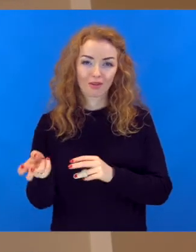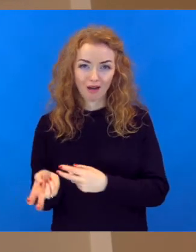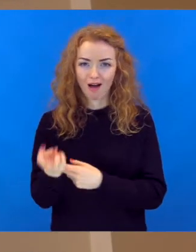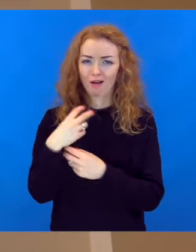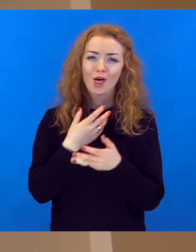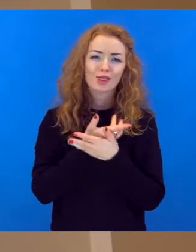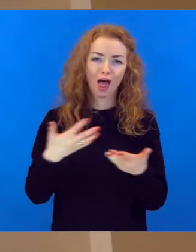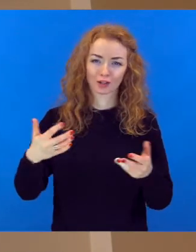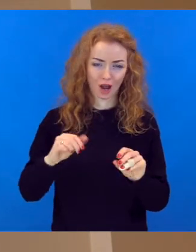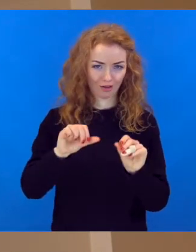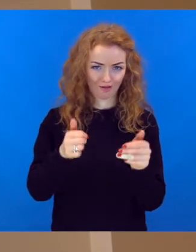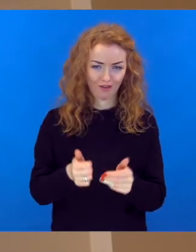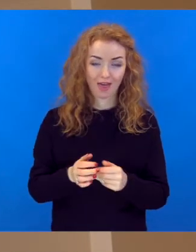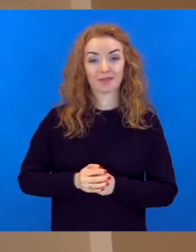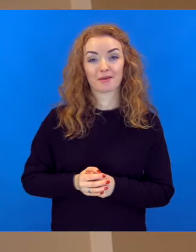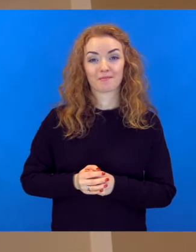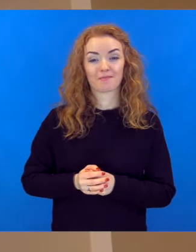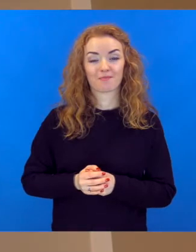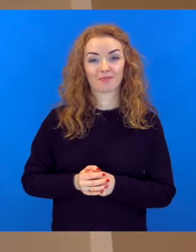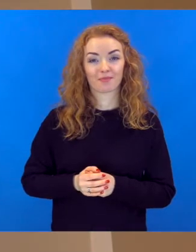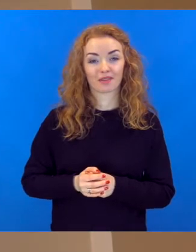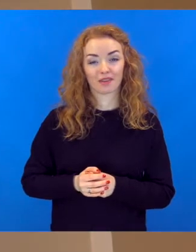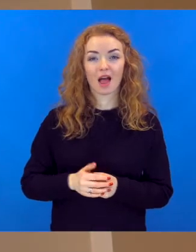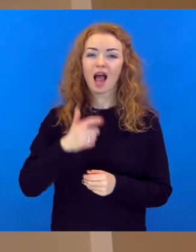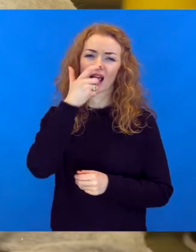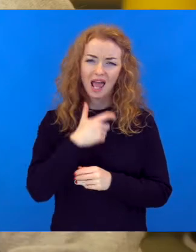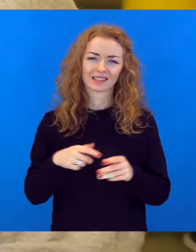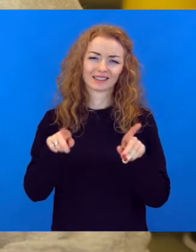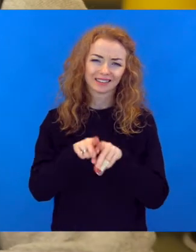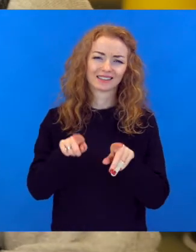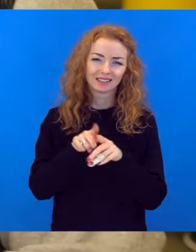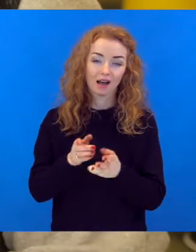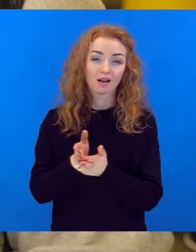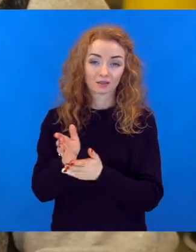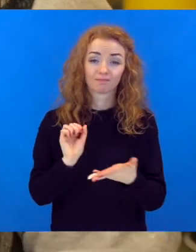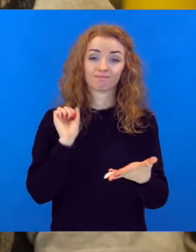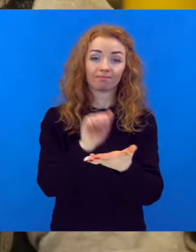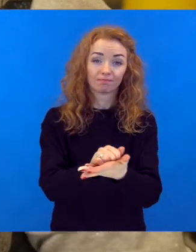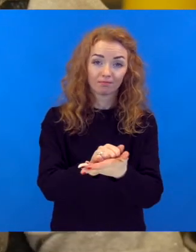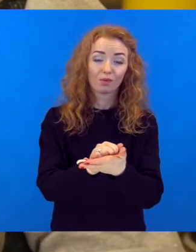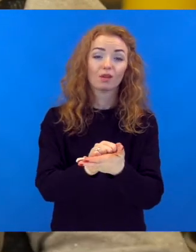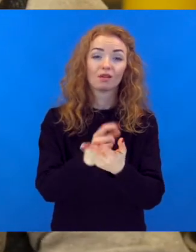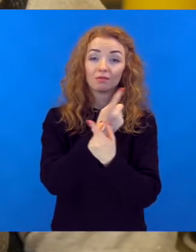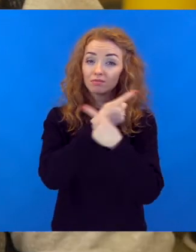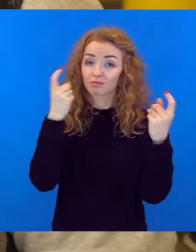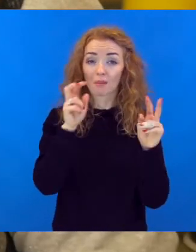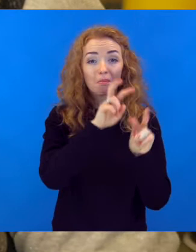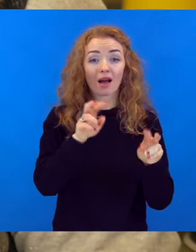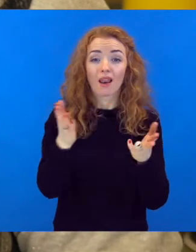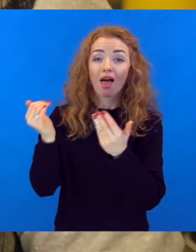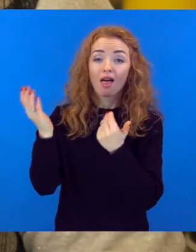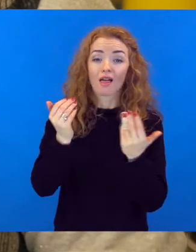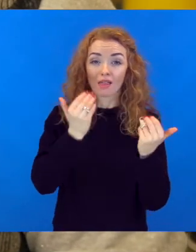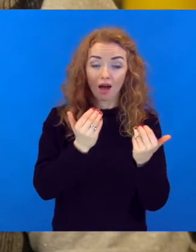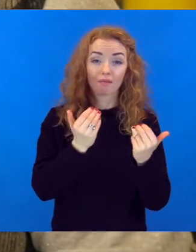pa ļoti dažādiem ceļiem. Viens ir tāds klasiskais ceļš iedodam sludenājumu un tad uz sludenājumu